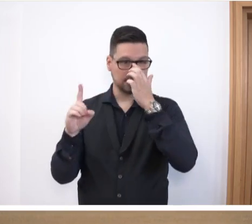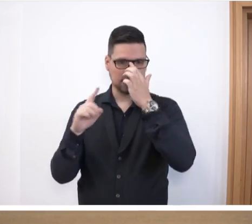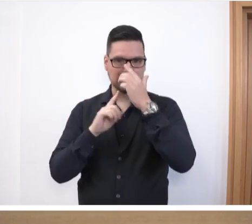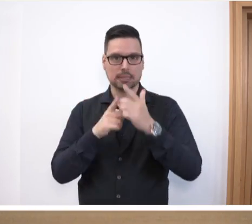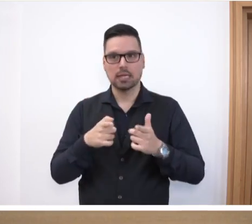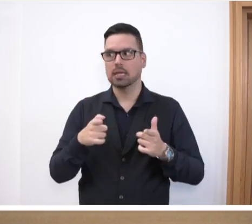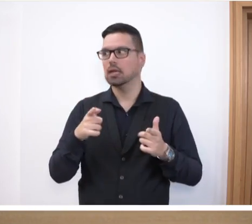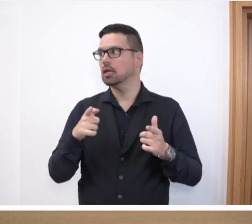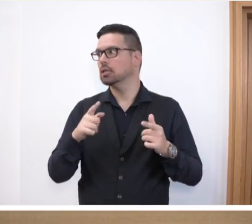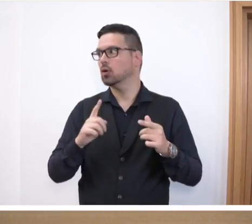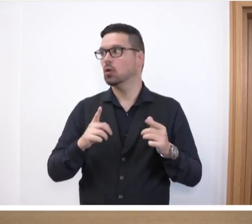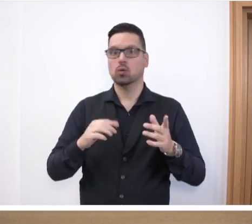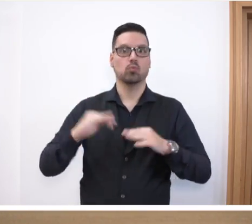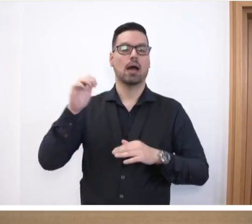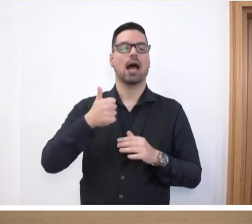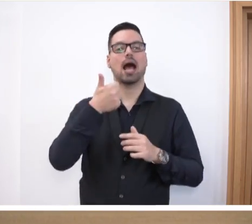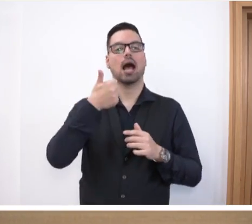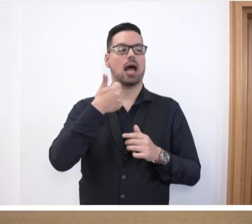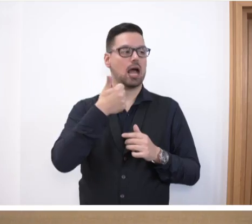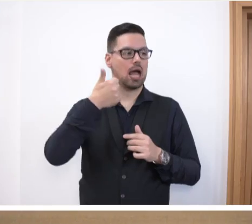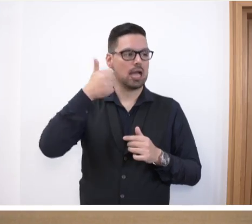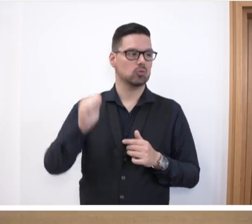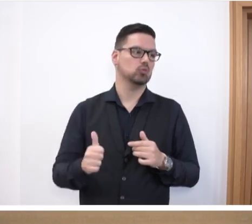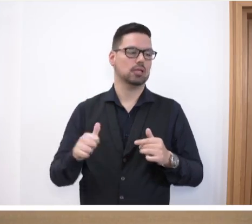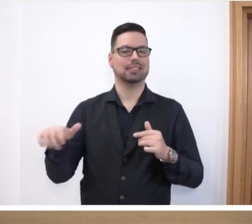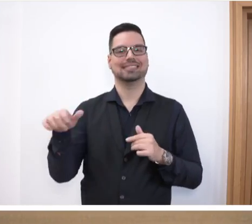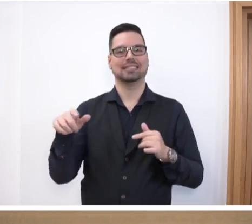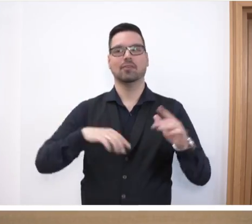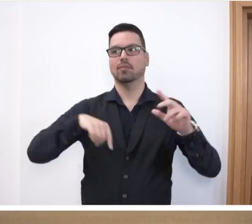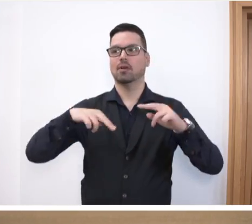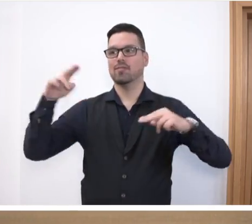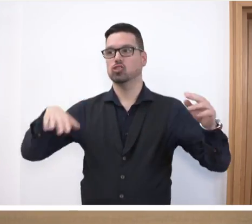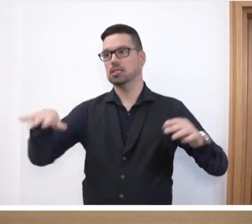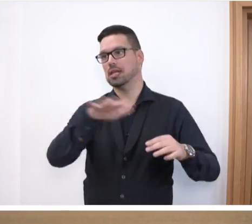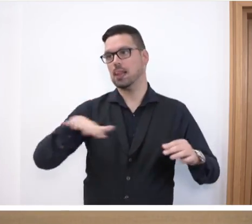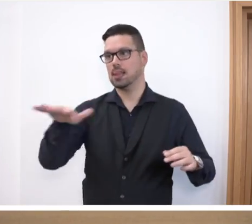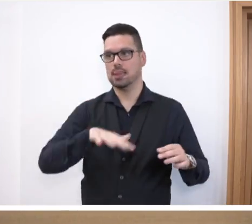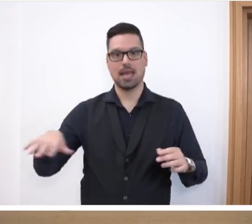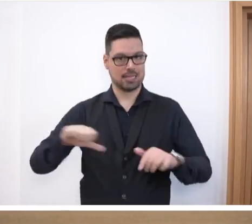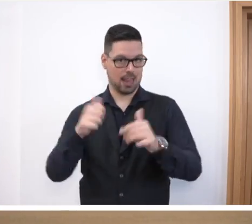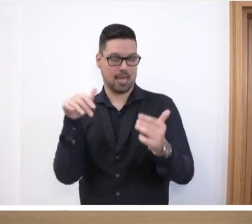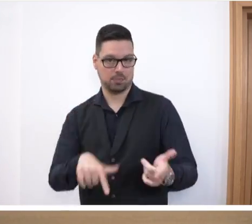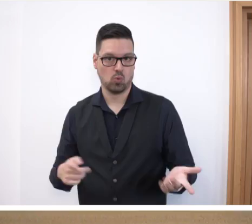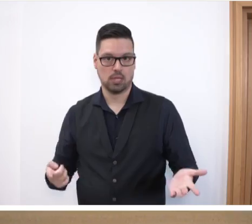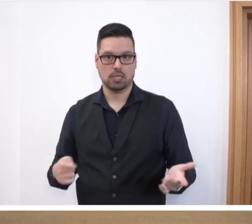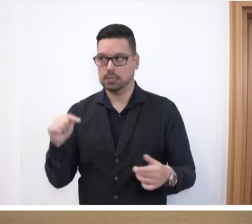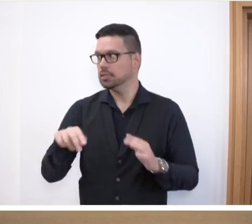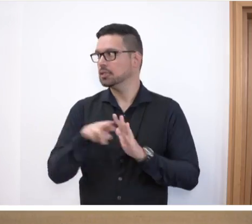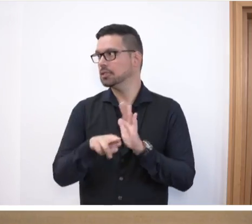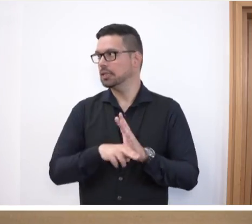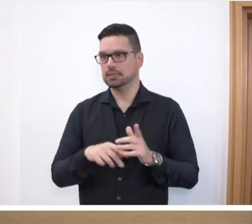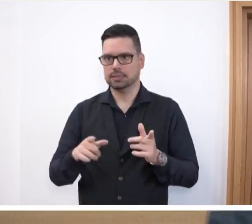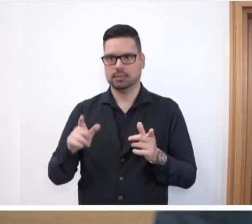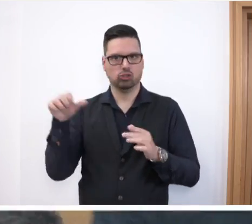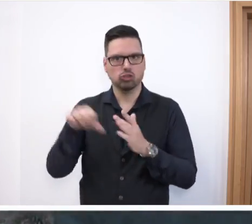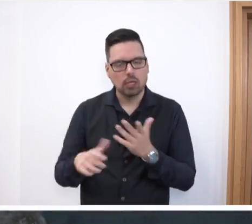100 Nationen leben und man hat ein Wir-Gefühl erreicht, sodass man nicht sagen kann, dass dieses Gesetz unnötig